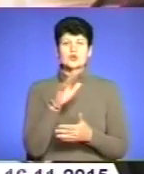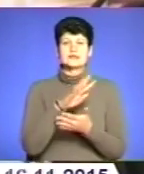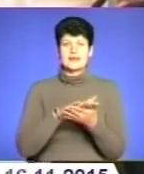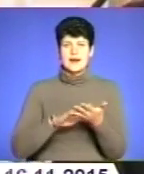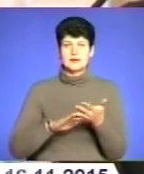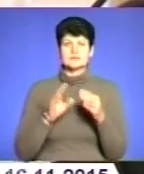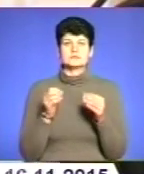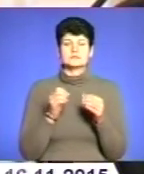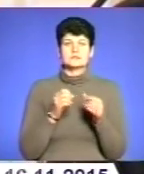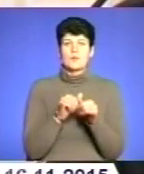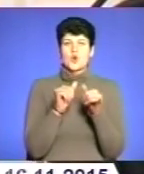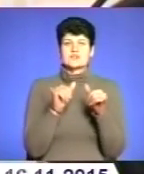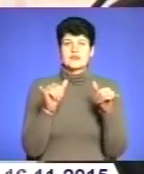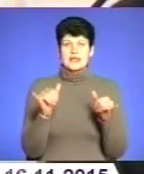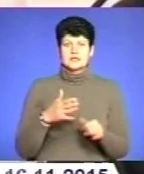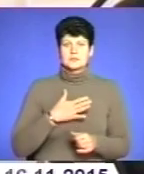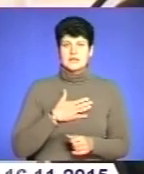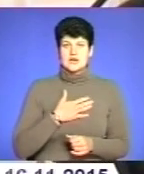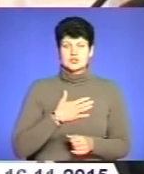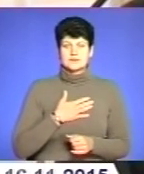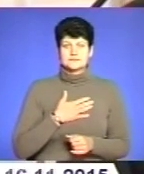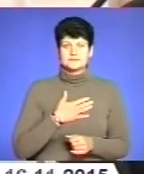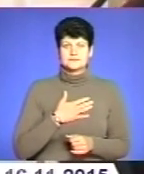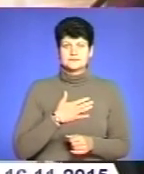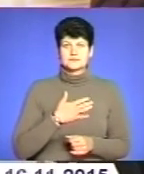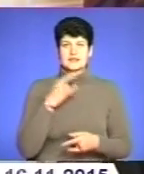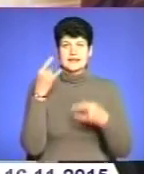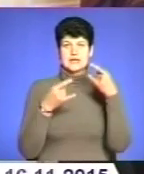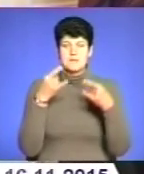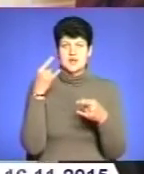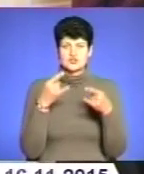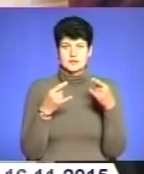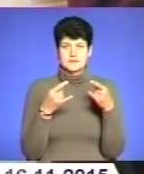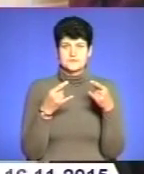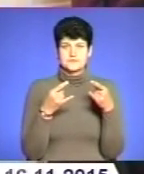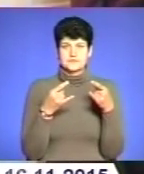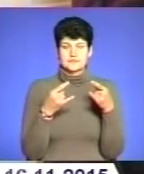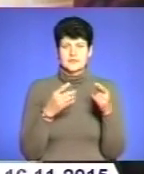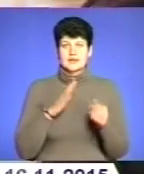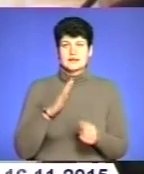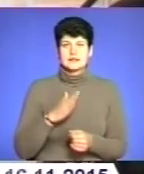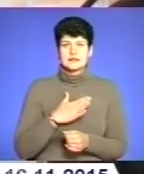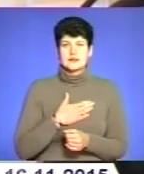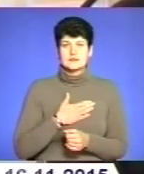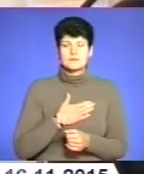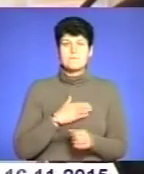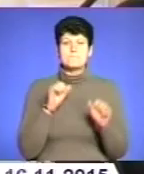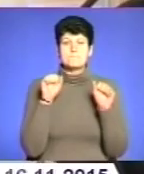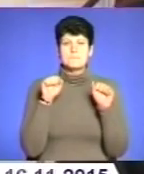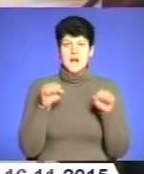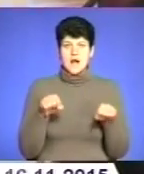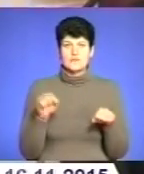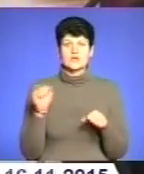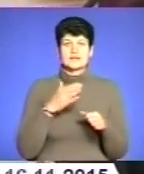процвітатиме наше телебачення, наше право і наша